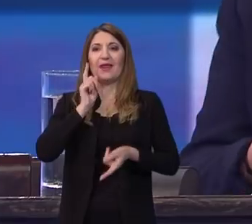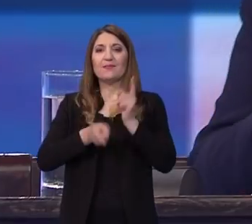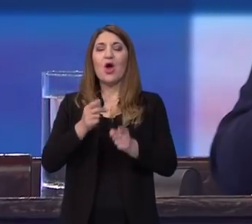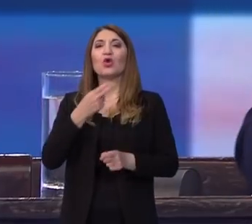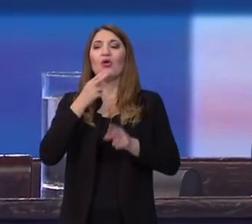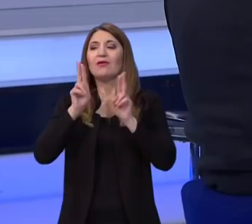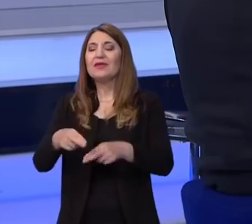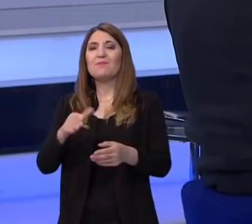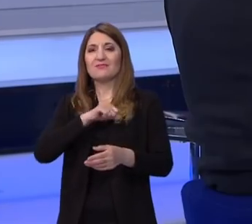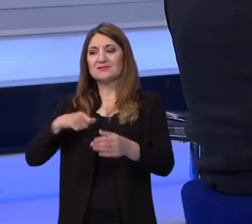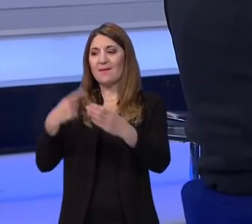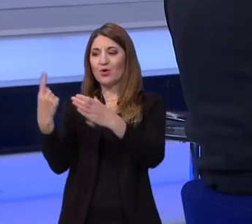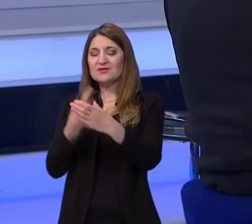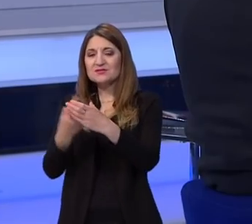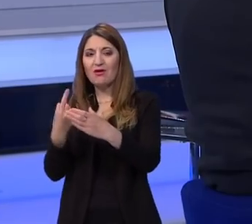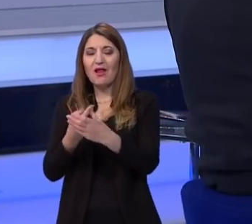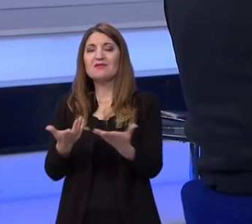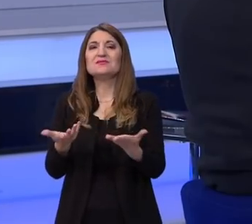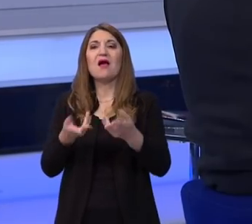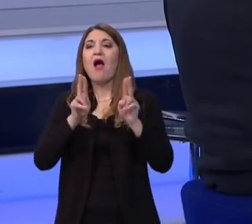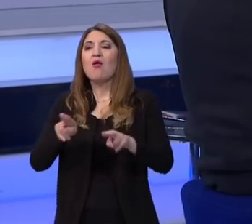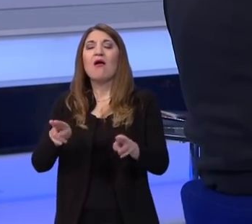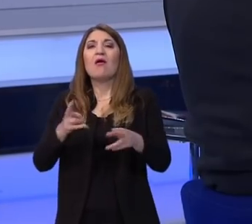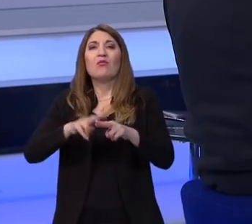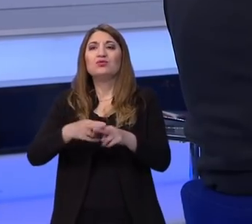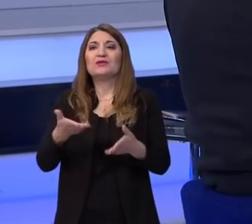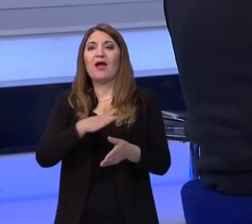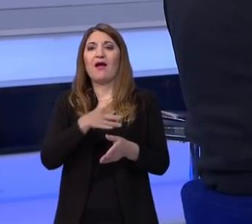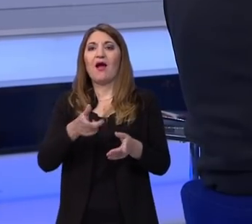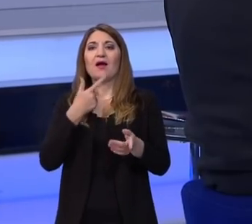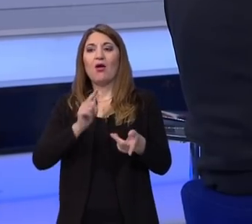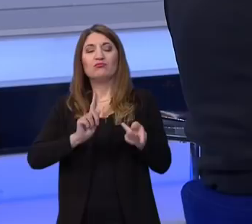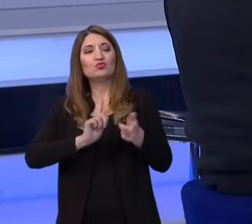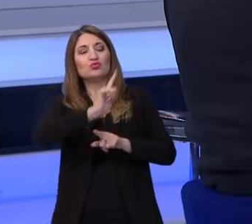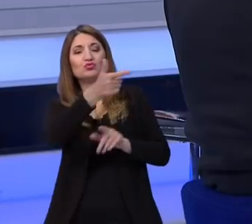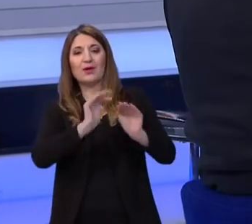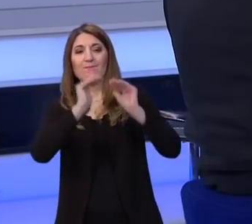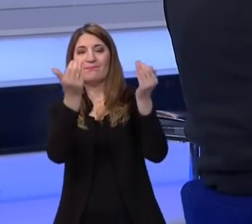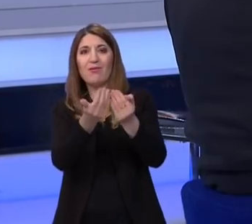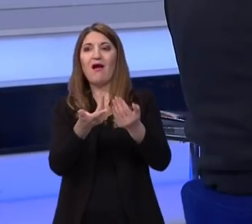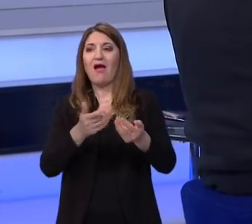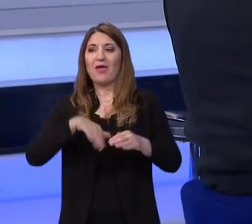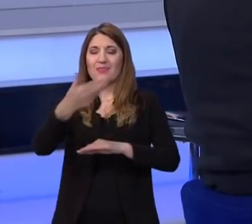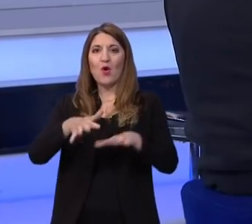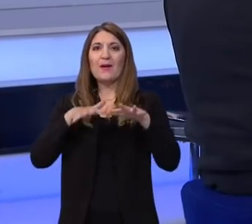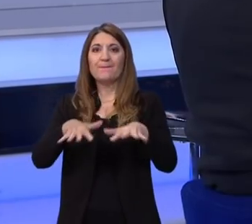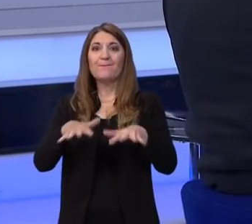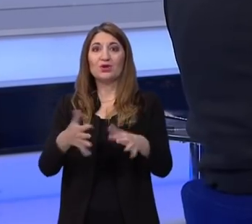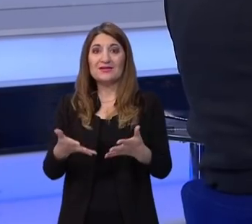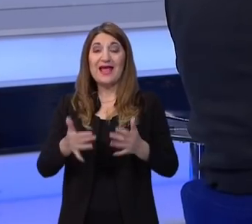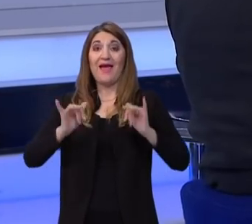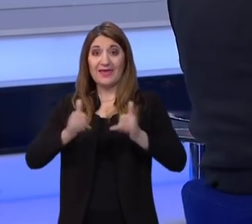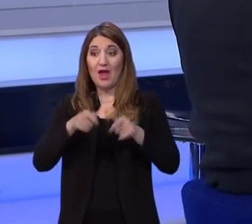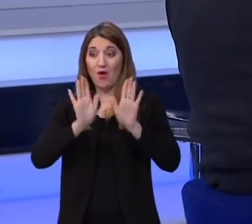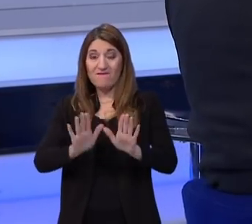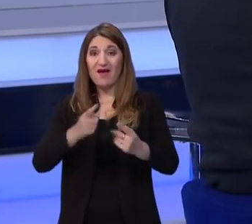samoizolaciji, kako ćete smjestiti sve učenike u zamjenske prostore nakon potresa. Može li se uopće